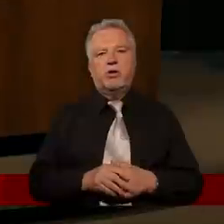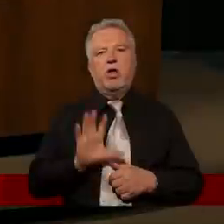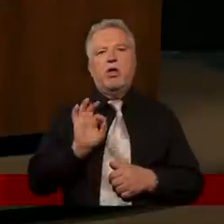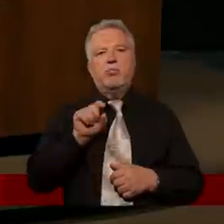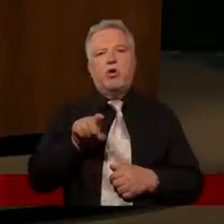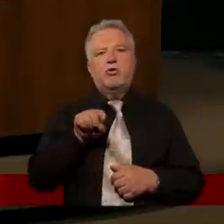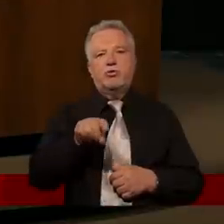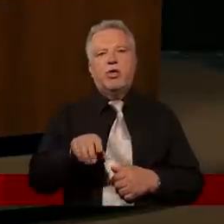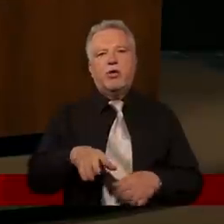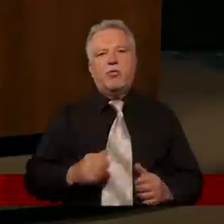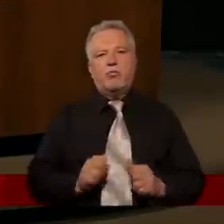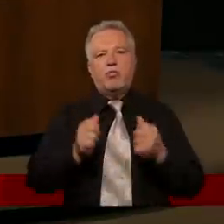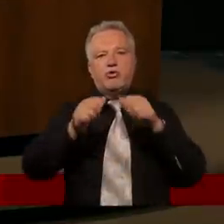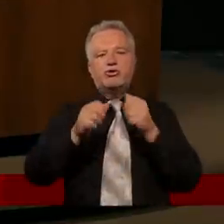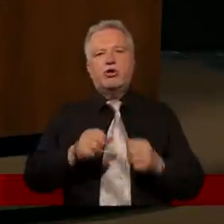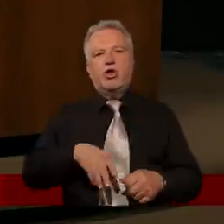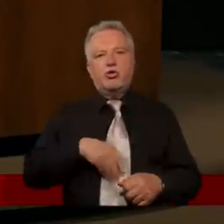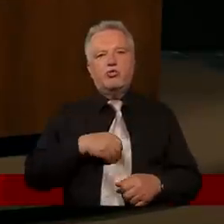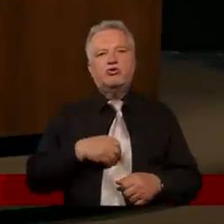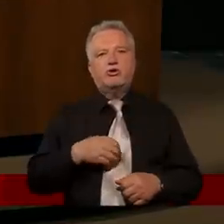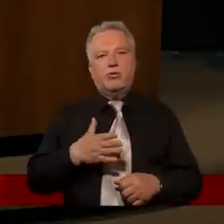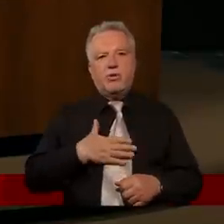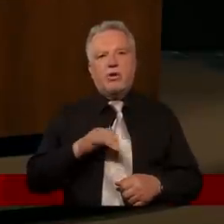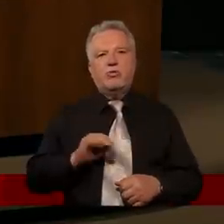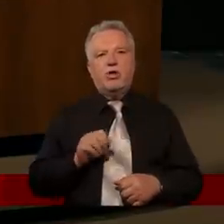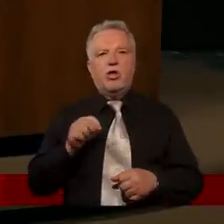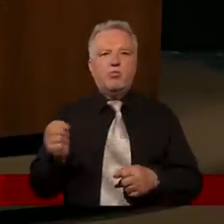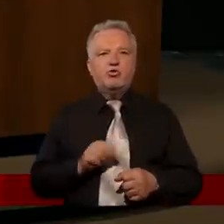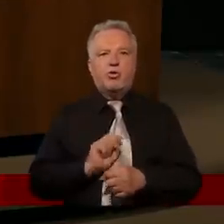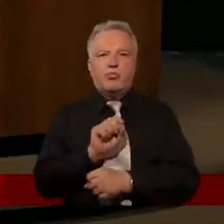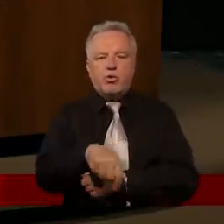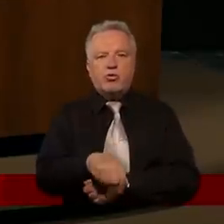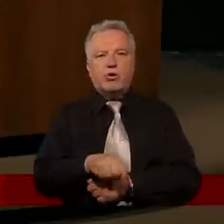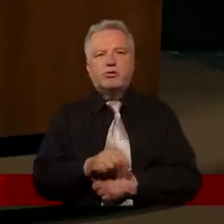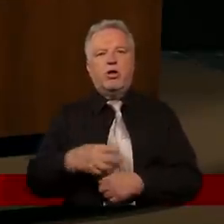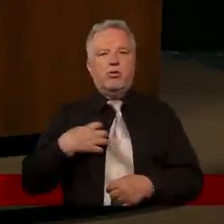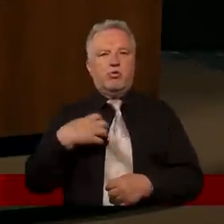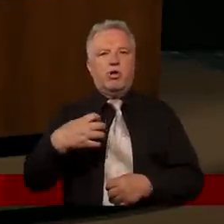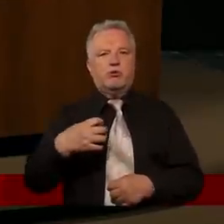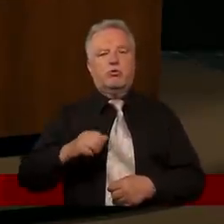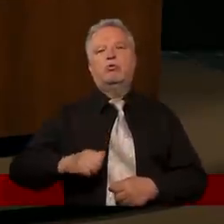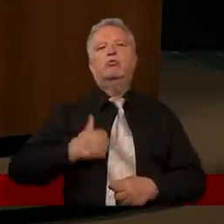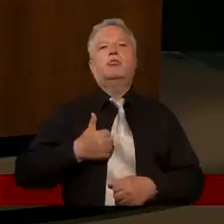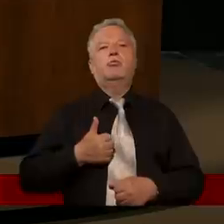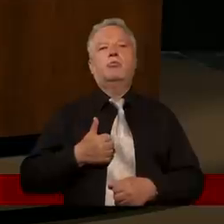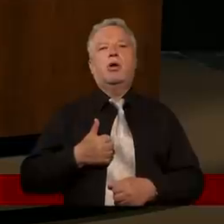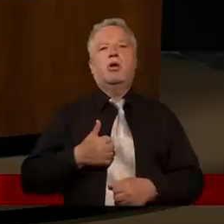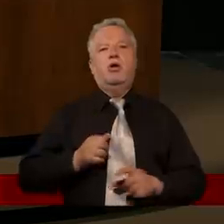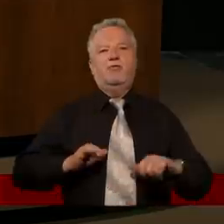Bo on te bożki duszy w życiu miał i musiał je pokonać. Bogactwo, duma,